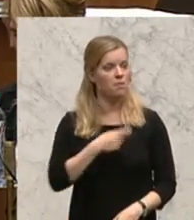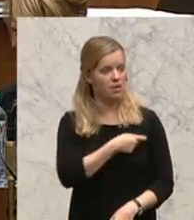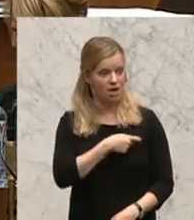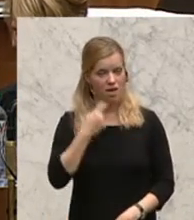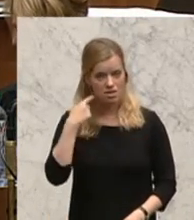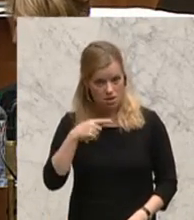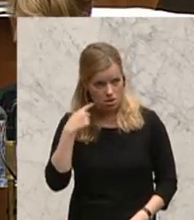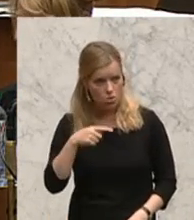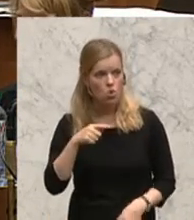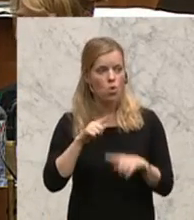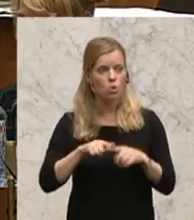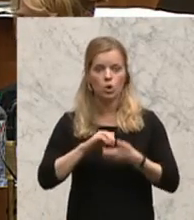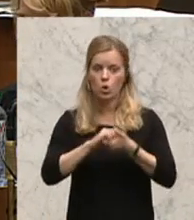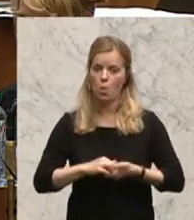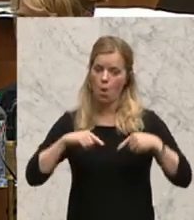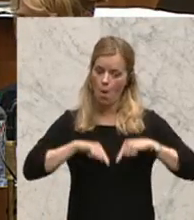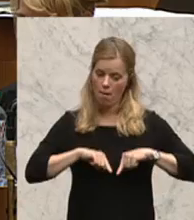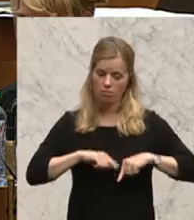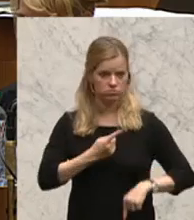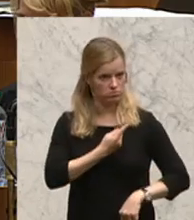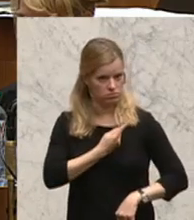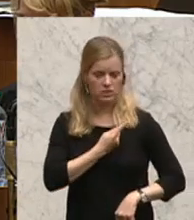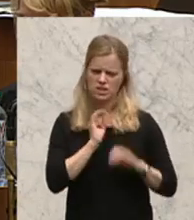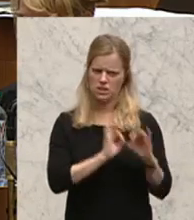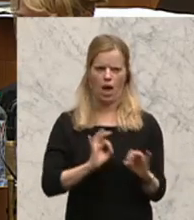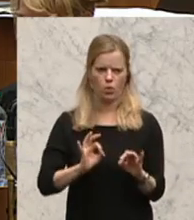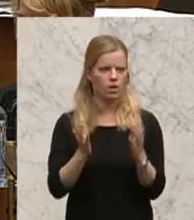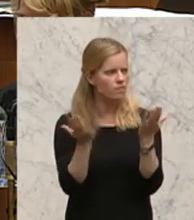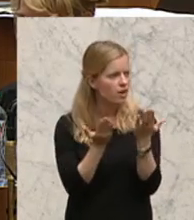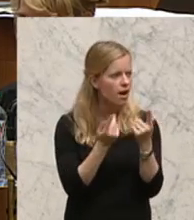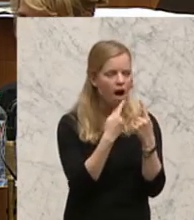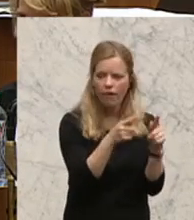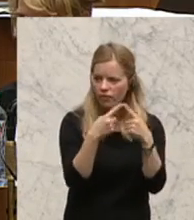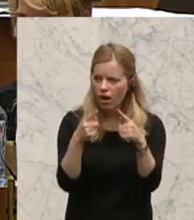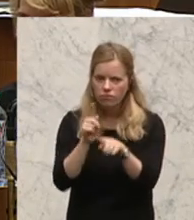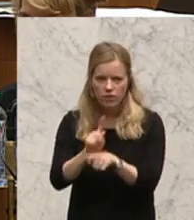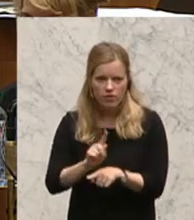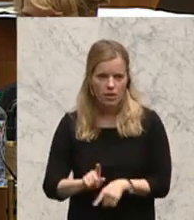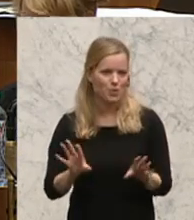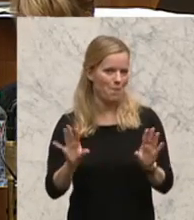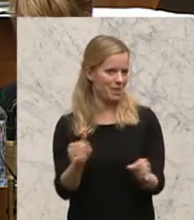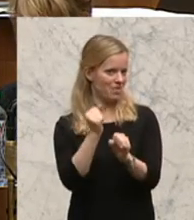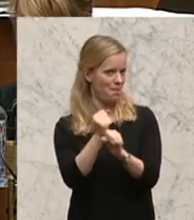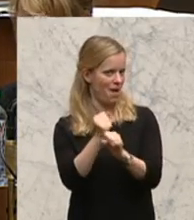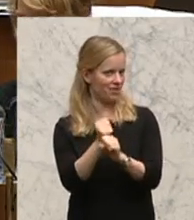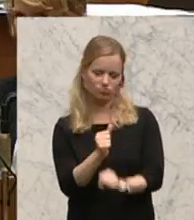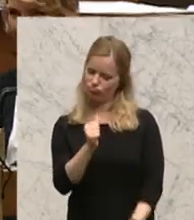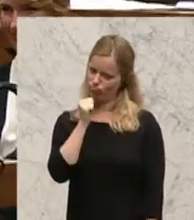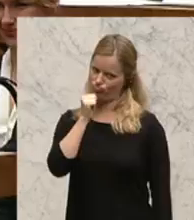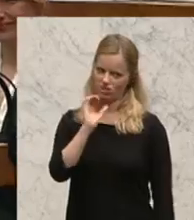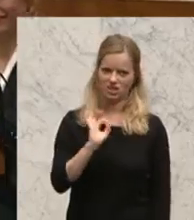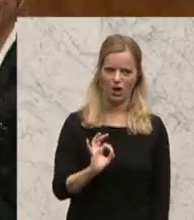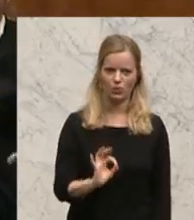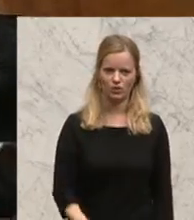-Klubobmanns außerordentlich ist im Vergleich mit den anderen. Mitarbeitsnote sehr gut, Frau Neos. Das können Sie sich nachschauen in den